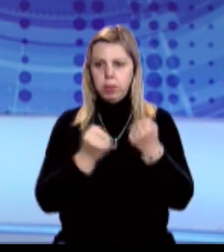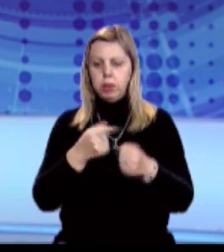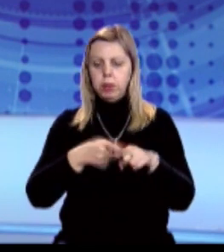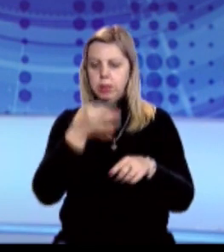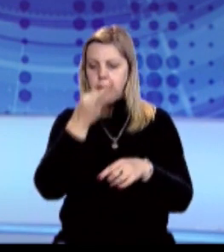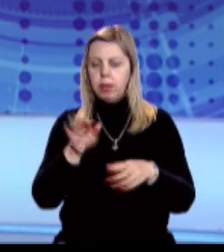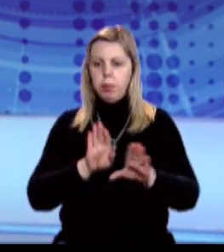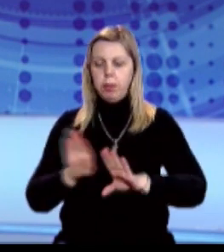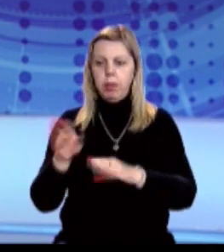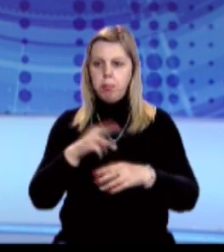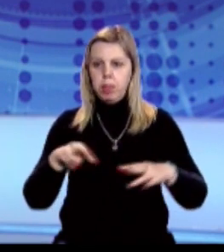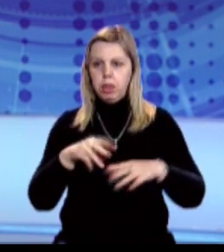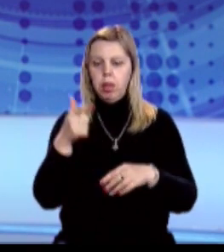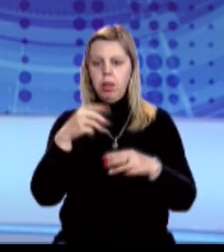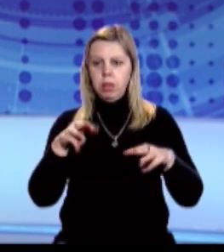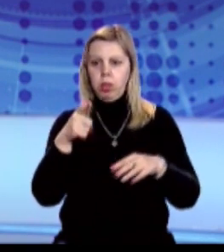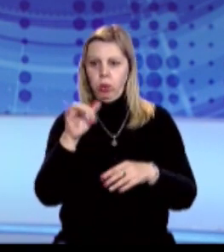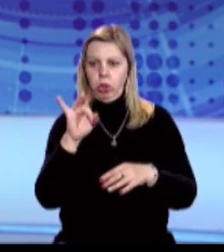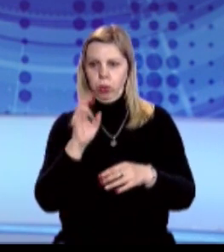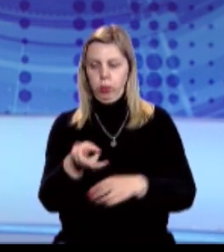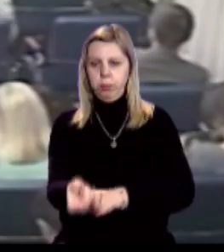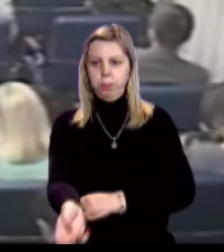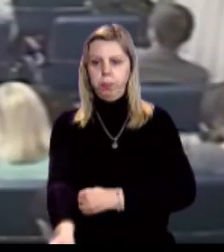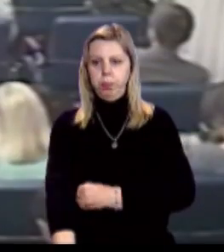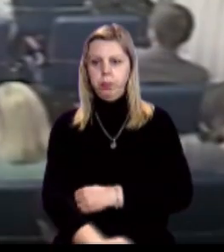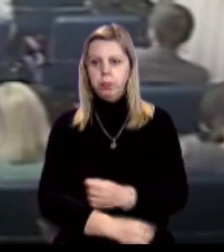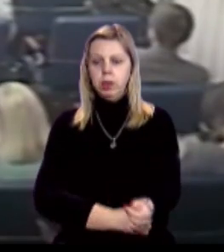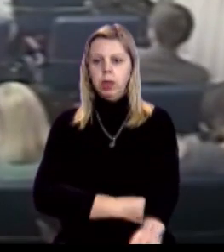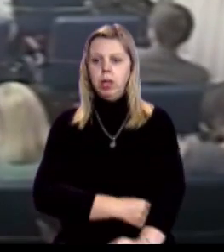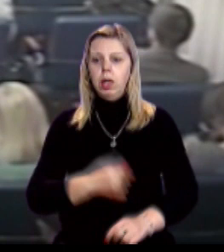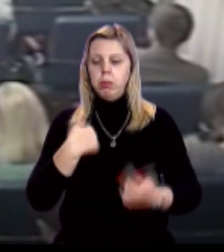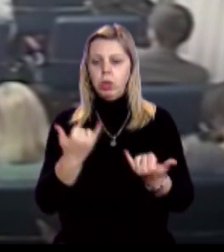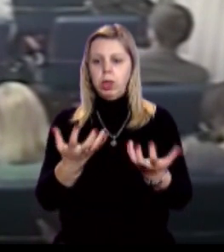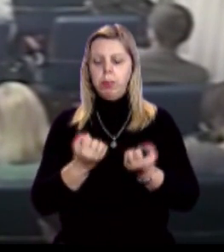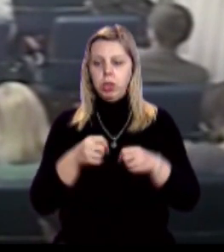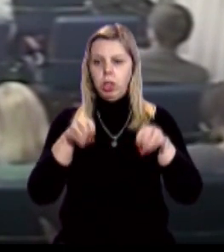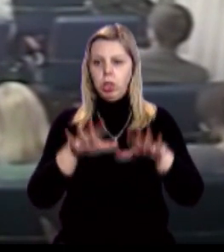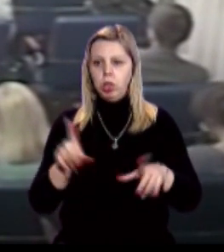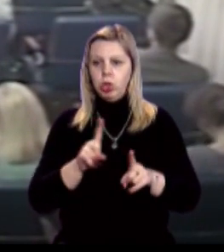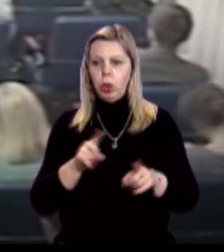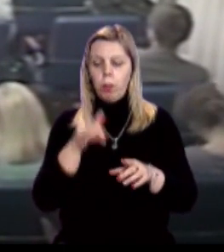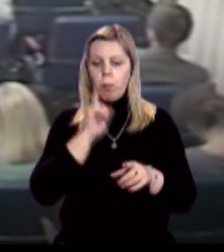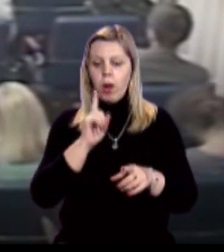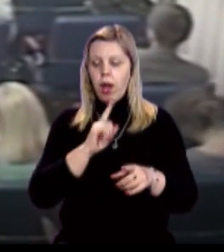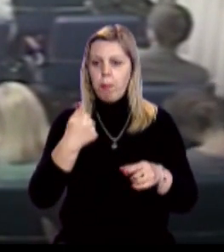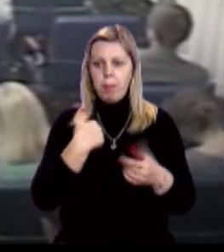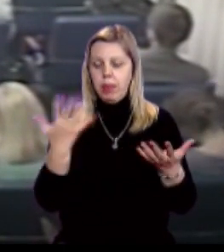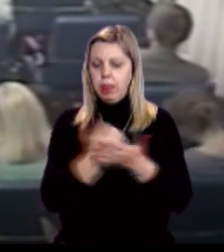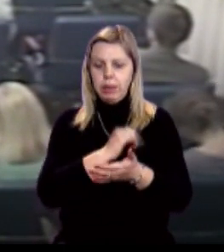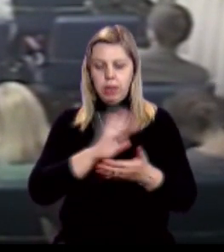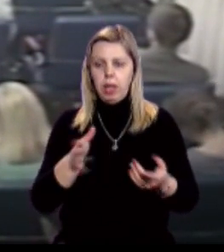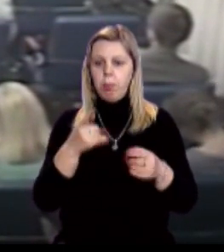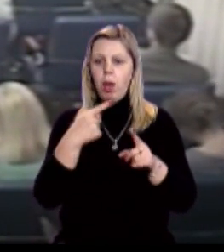сказав прем'єр-міністр України Олексій Гончарук. Ми сьогодні прийняли рішення, що до моменту, поки ми не знайдемо